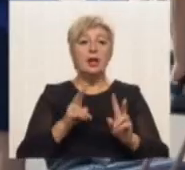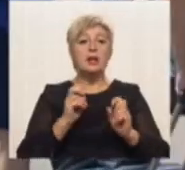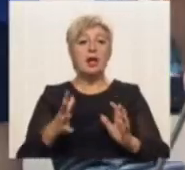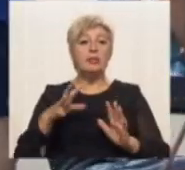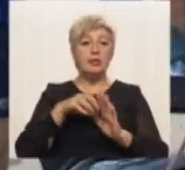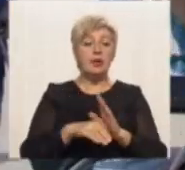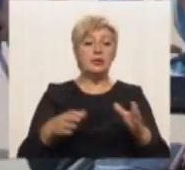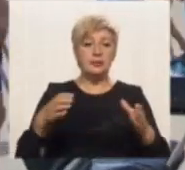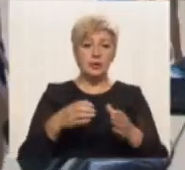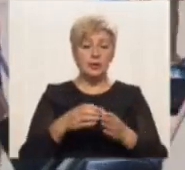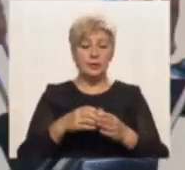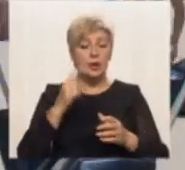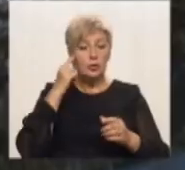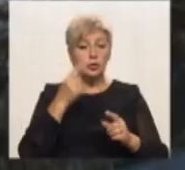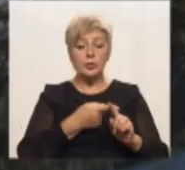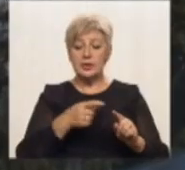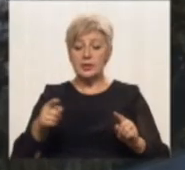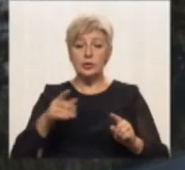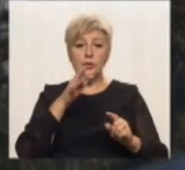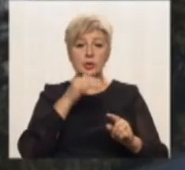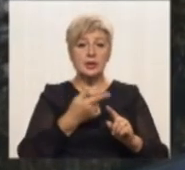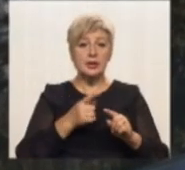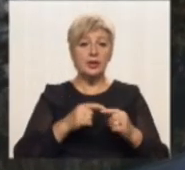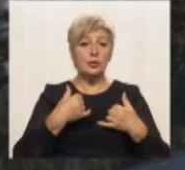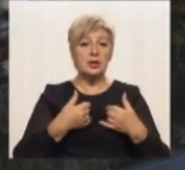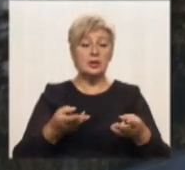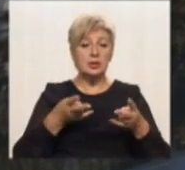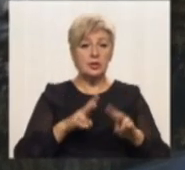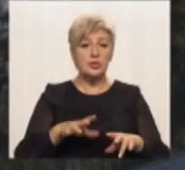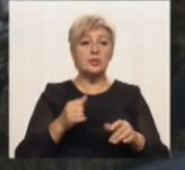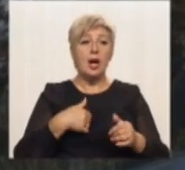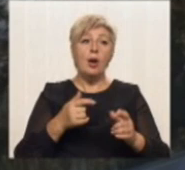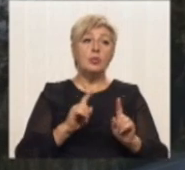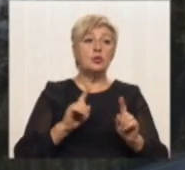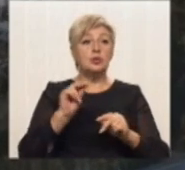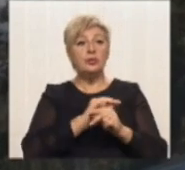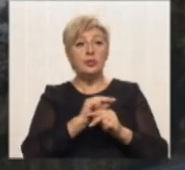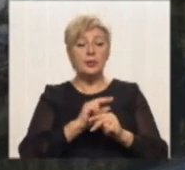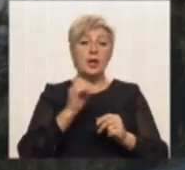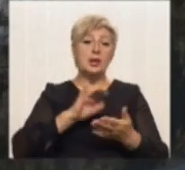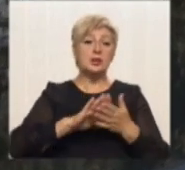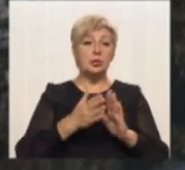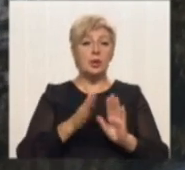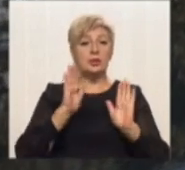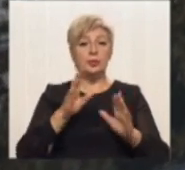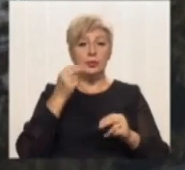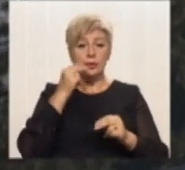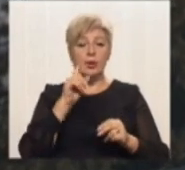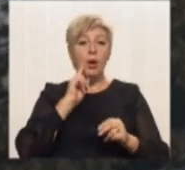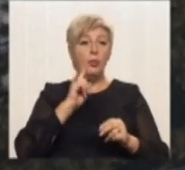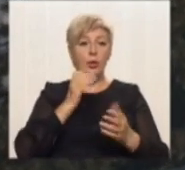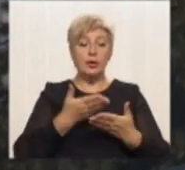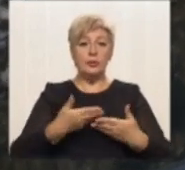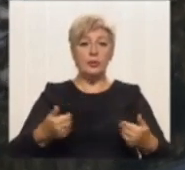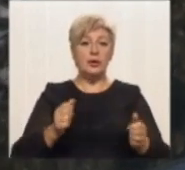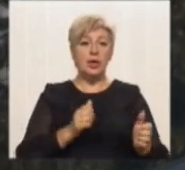схеми. Думаю, що за той час, який в нас залишився до першої гри, ми дещо виправимо і ситуація буде краще. Поки що ми не готові грати